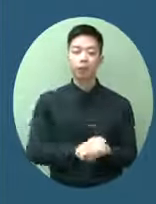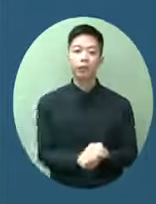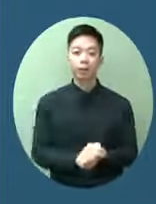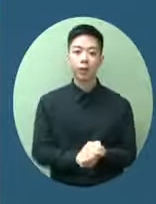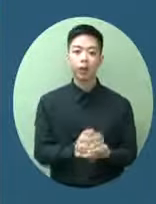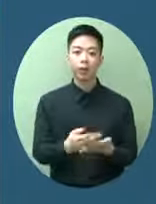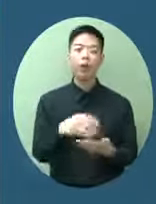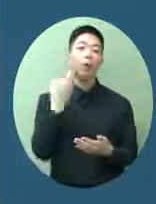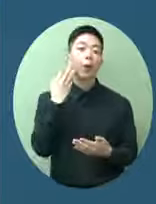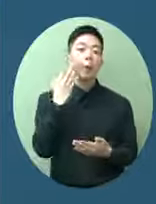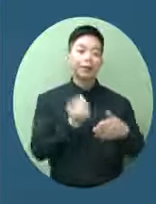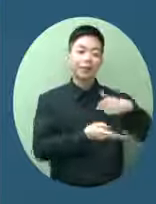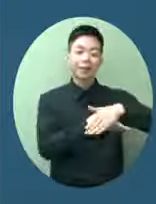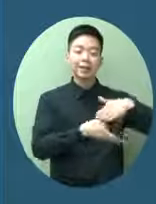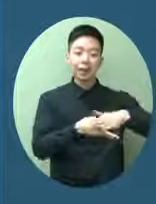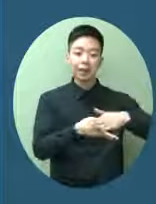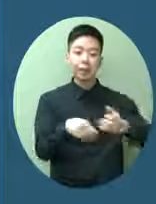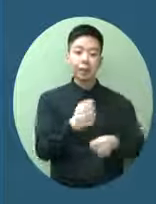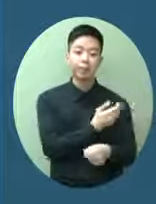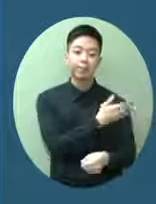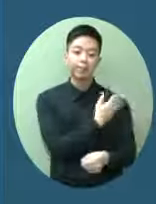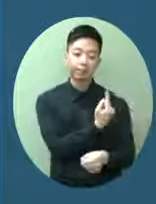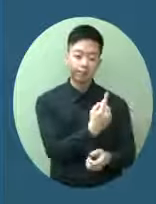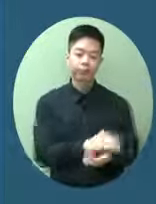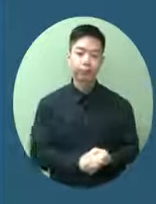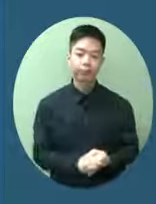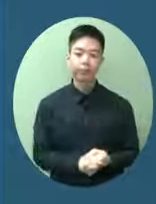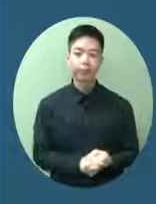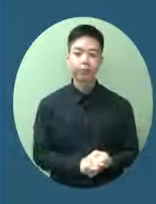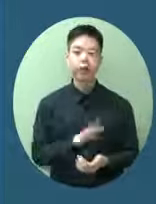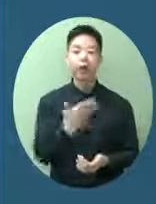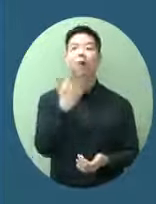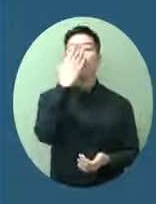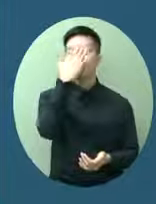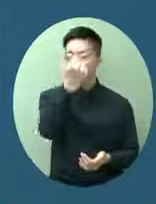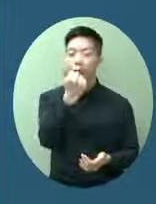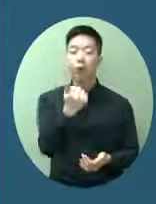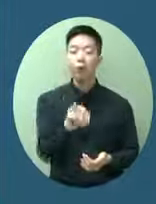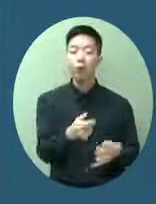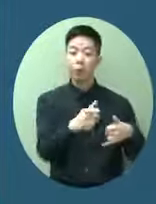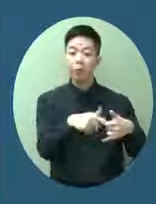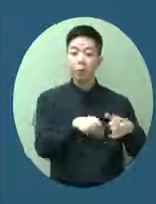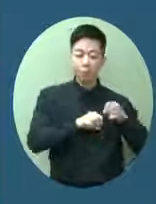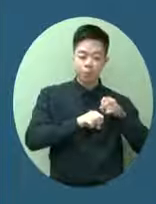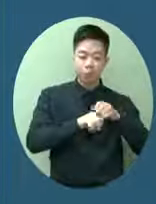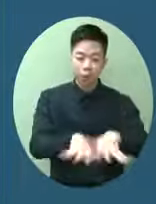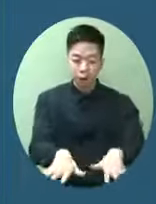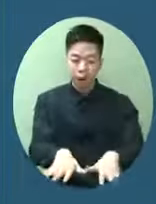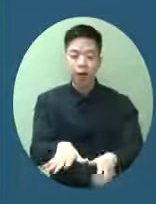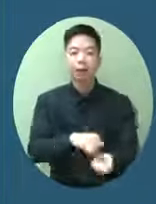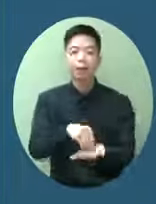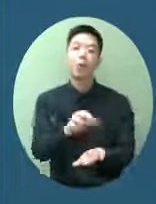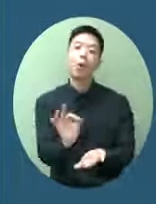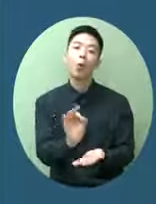室但遊行這個個案並沒有引致在社區有任何感染包括他的